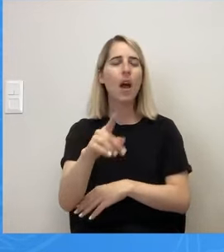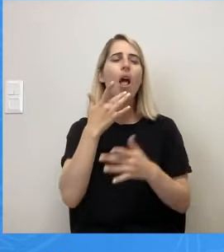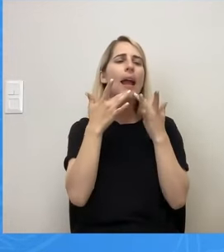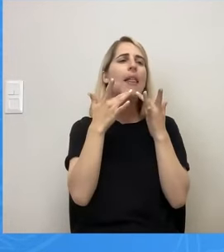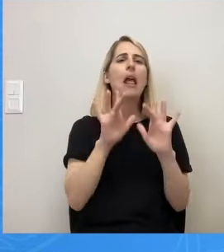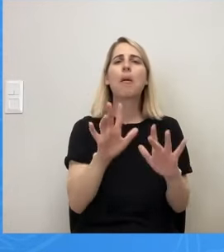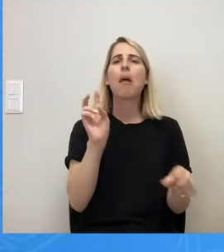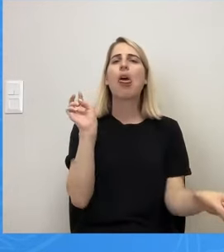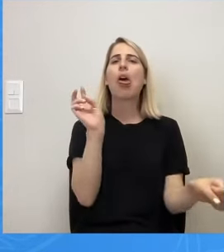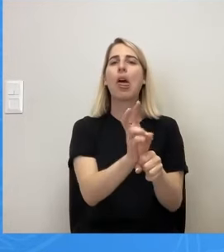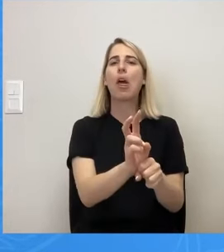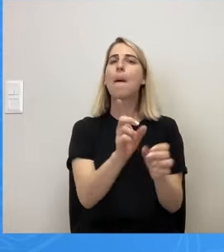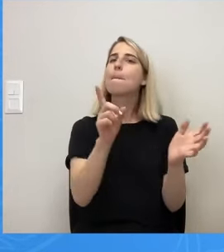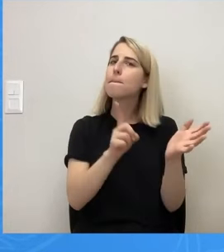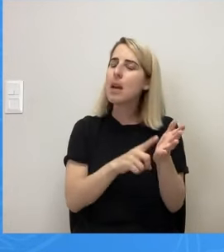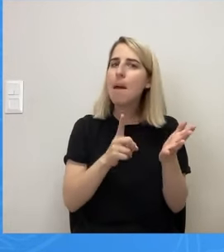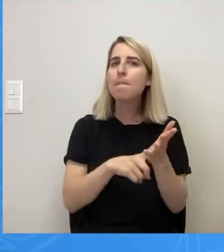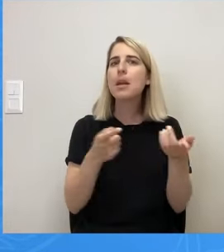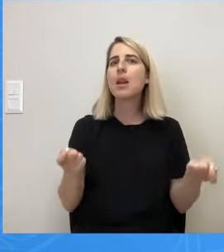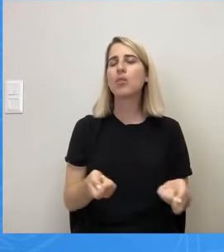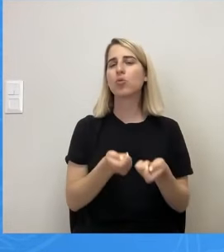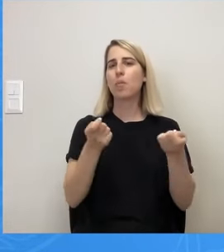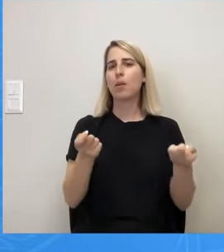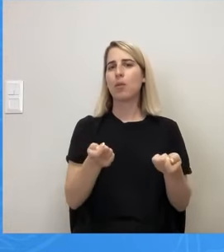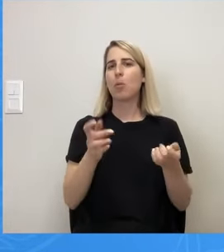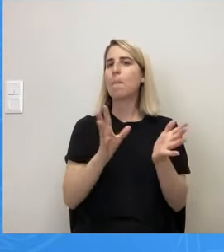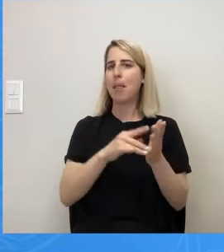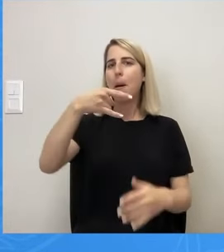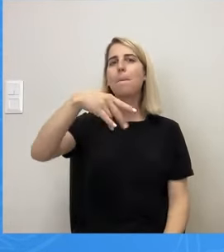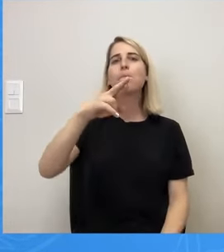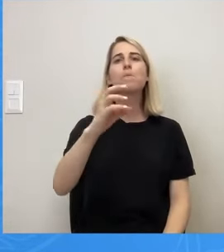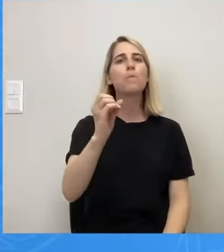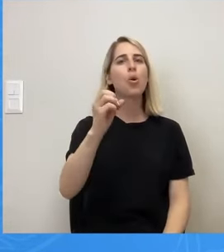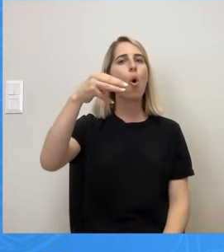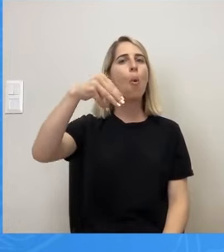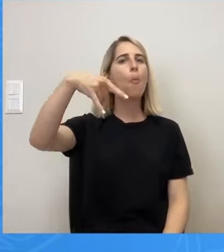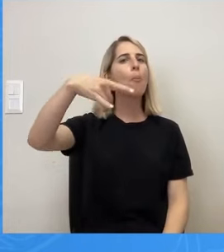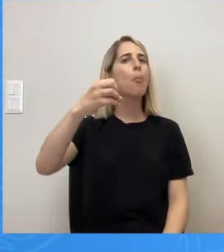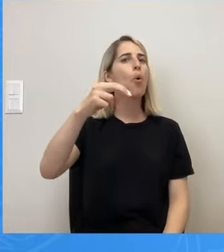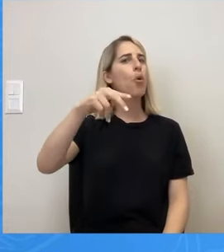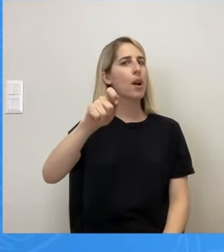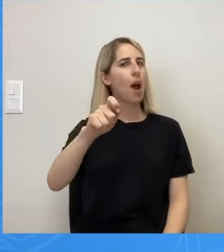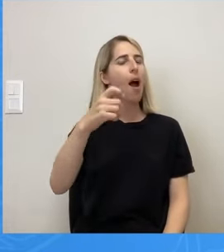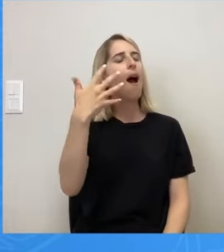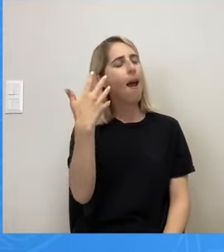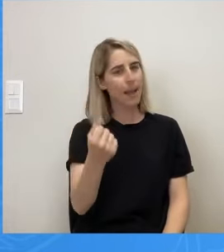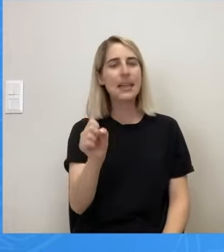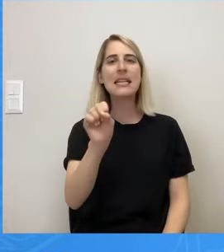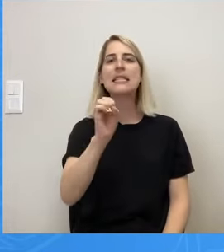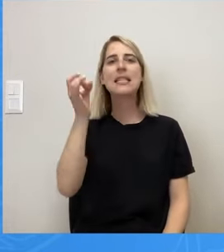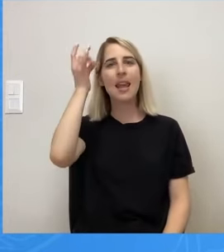Αναφέρομαι στον Προπονά, υπάρχει περίπτερο, κλειστό. Στο λόφο του Κολωνού, κλειστό. Στο λόφο του Στρέφη, κλειστό.